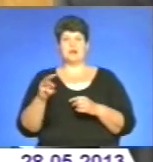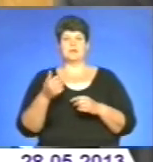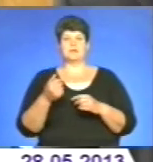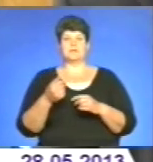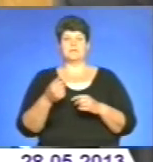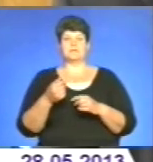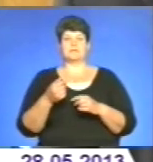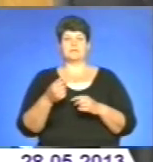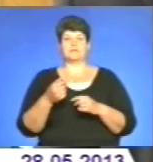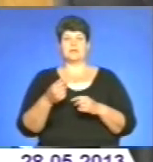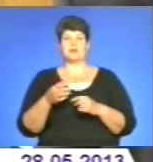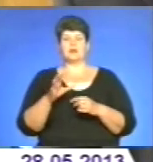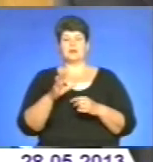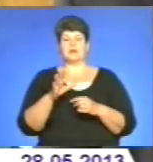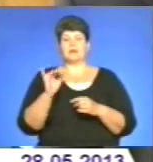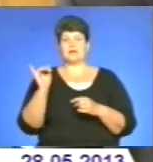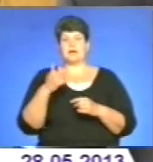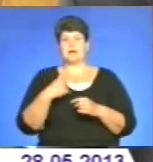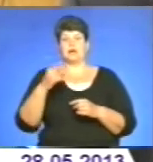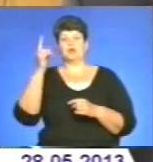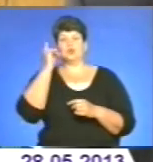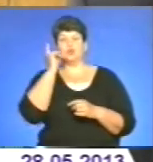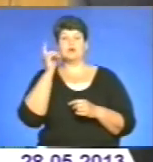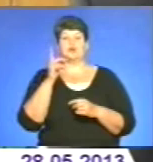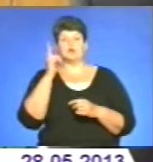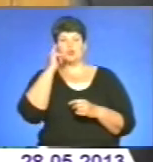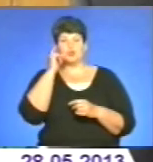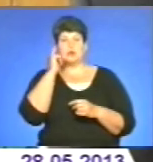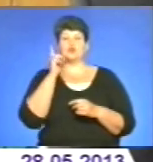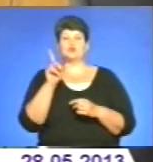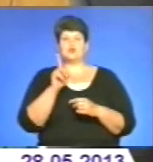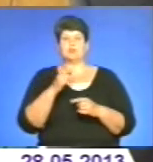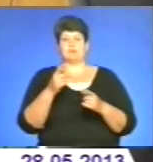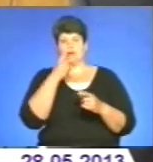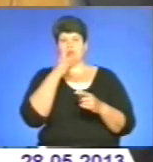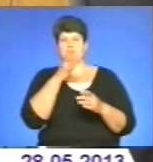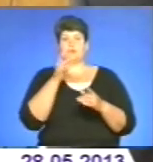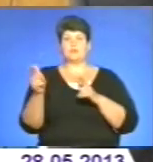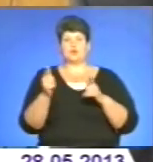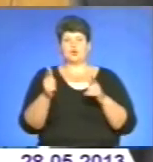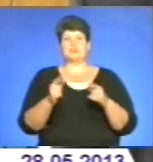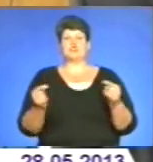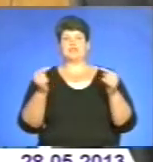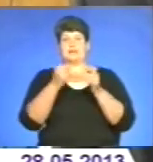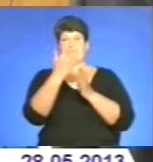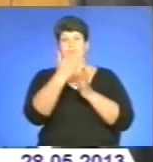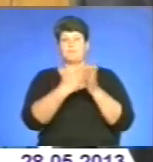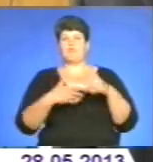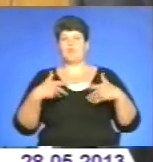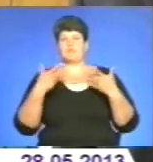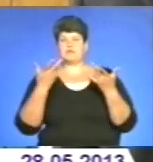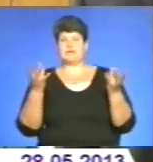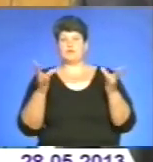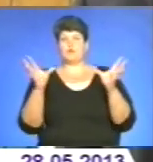Ми арбузовим, і думаю, що найближчим часом ми підготуємо пропозиції, що тут треба об'єднувати декілька